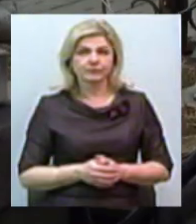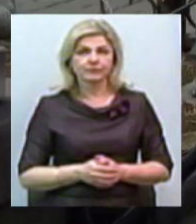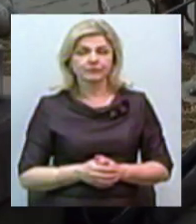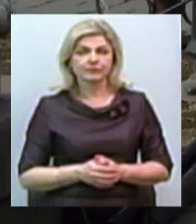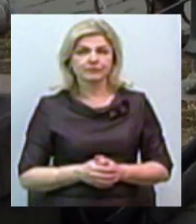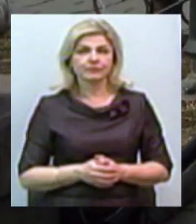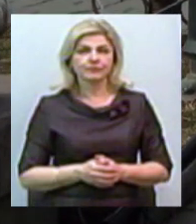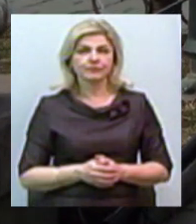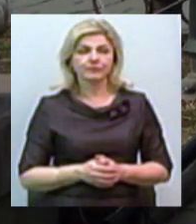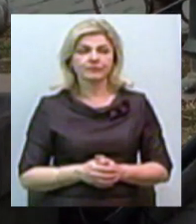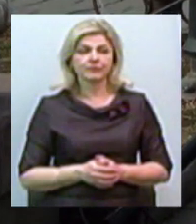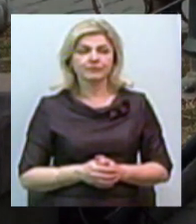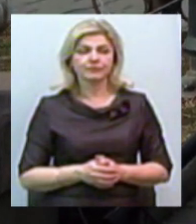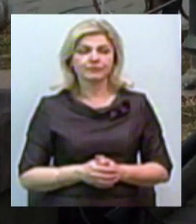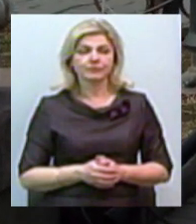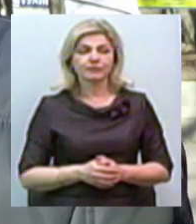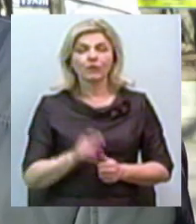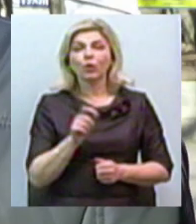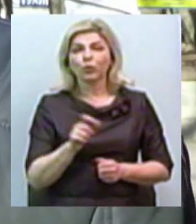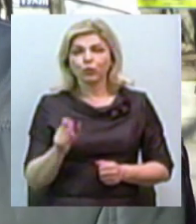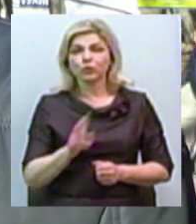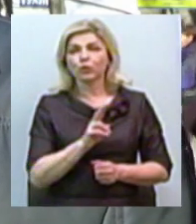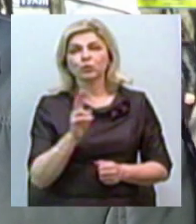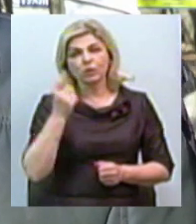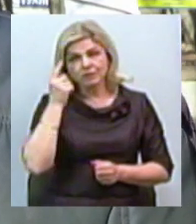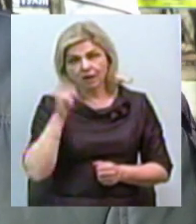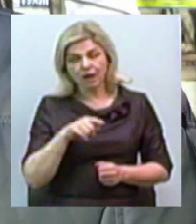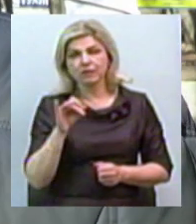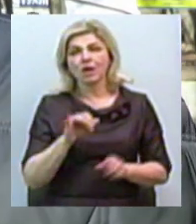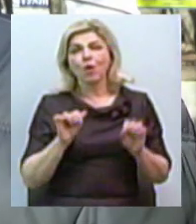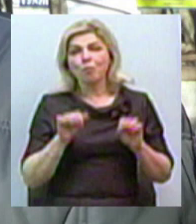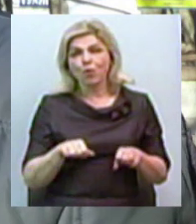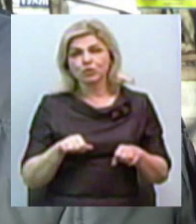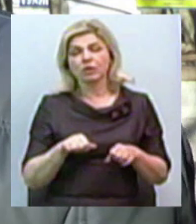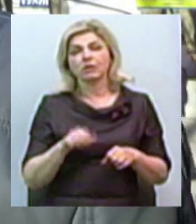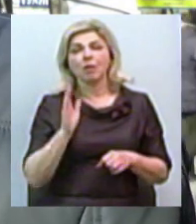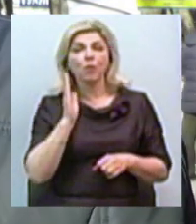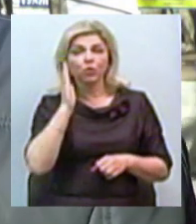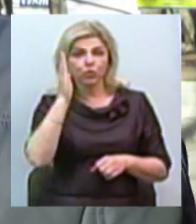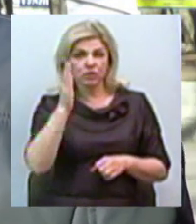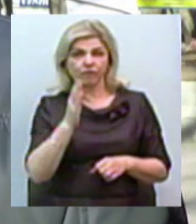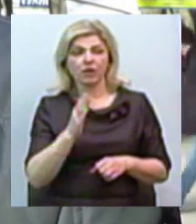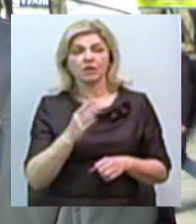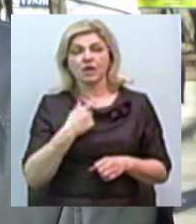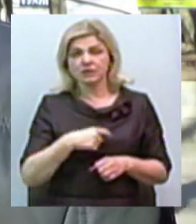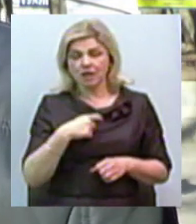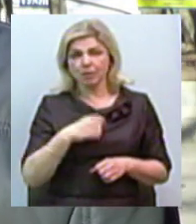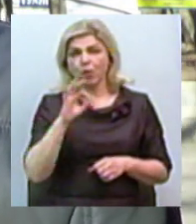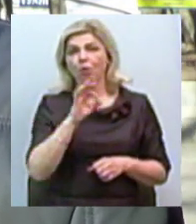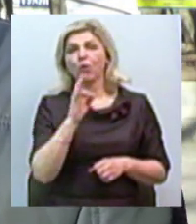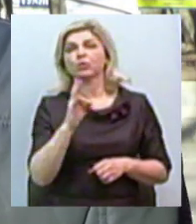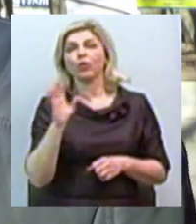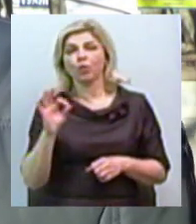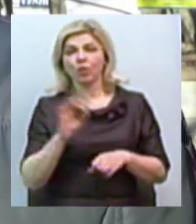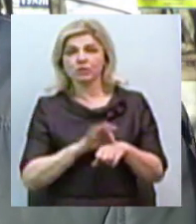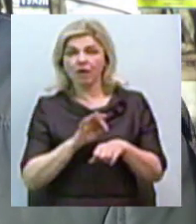знають і можуть прогнозувати у себе онкологічні захворювання,